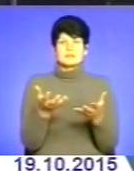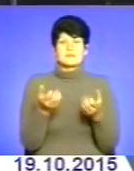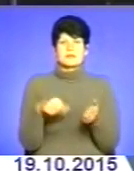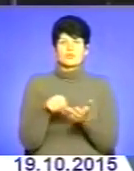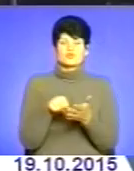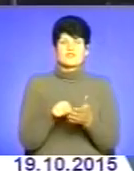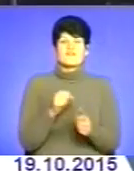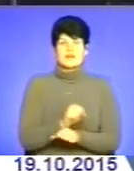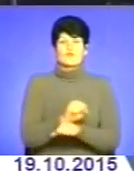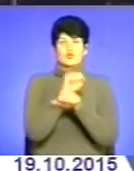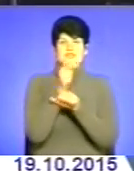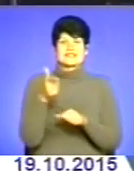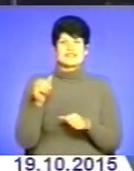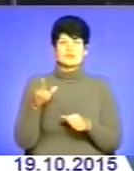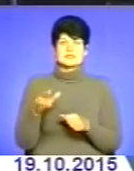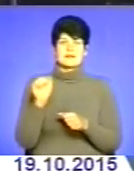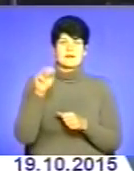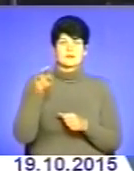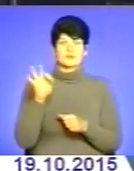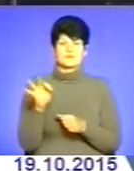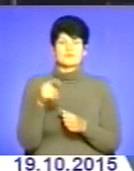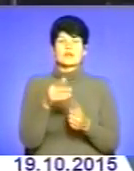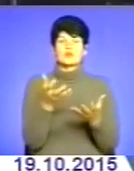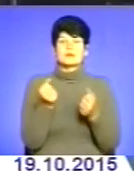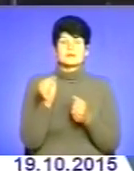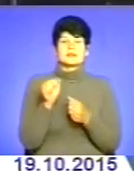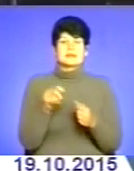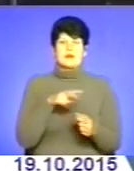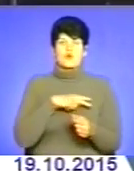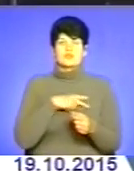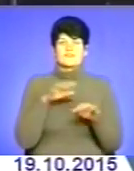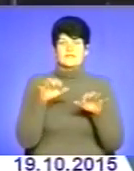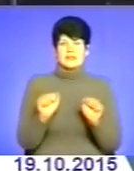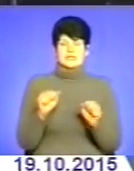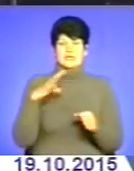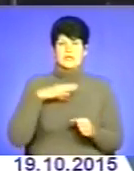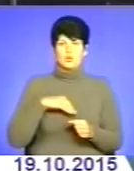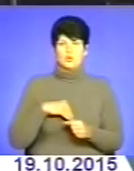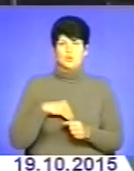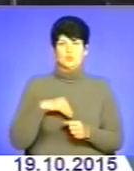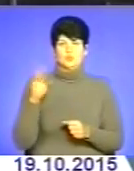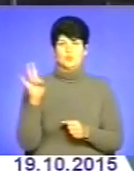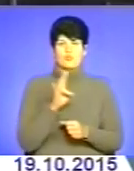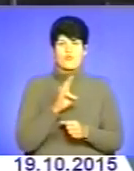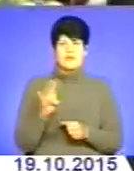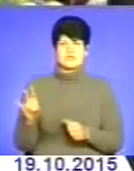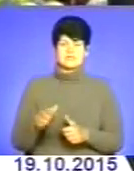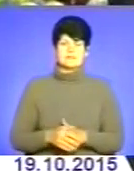гідності та антитерористичної операції Вони отримали нагороди від влади та духовенства. Подробиці у сюжеті Ірини Терлюк